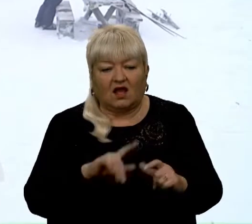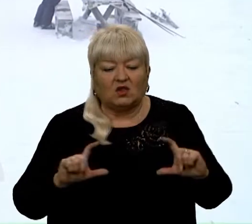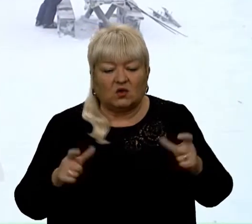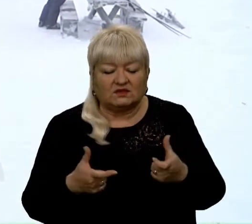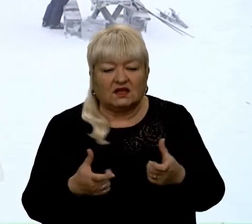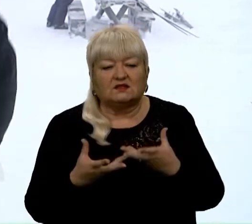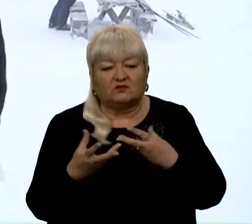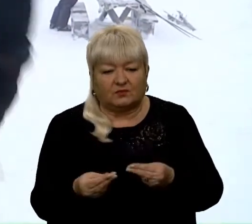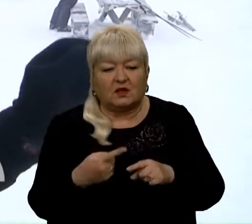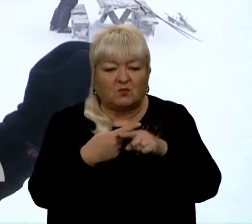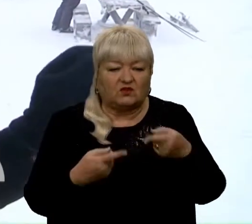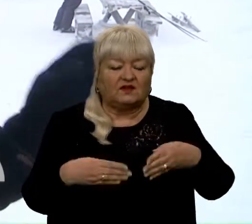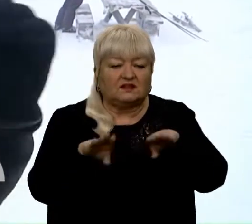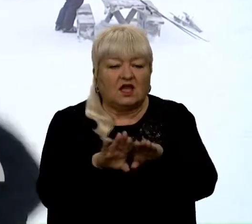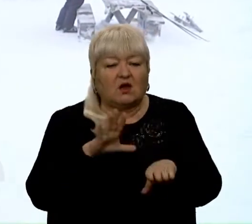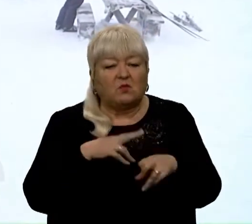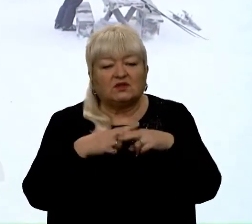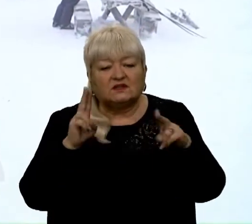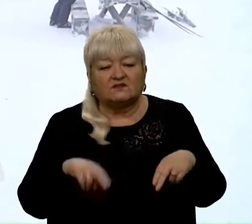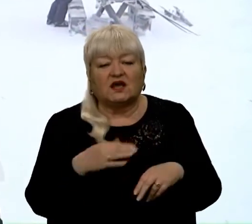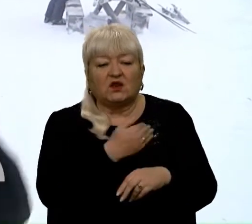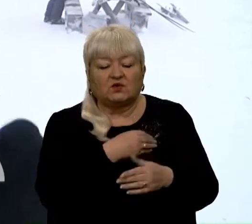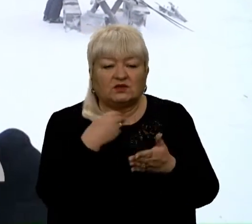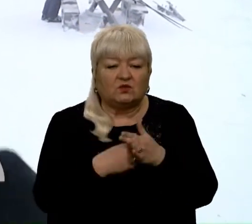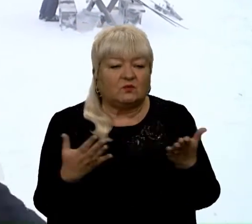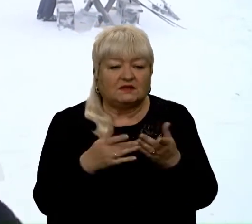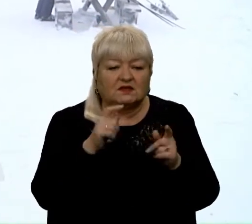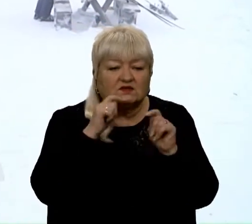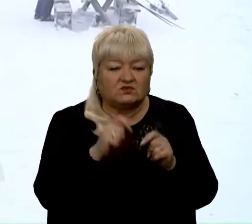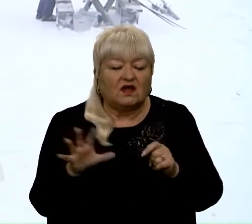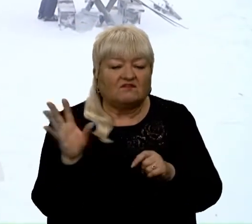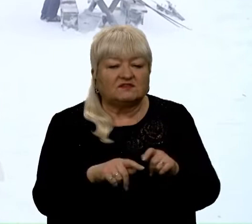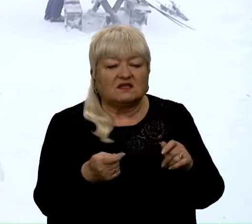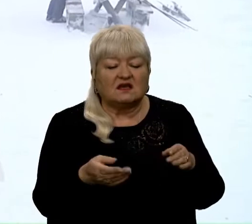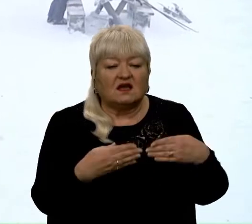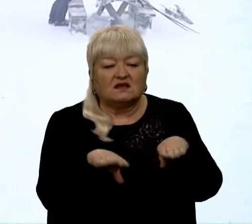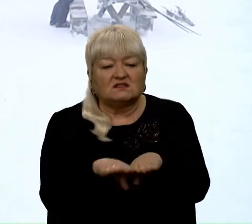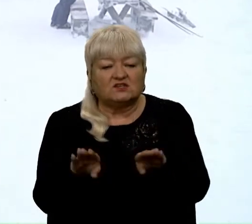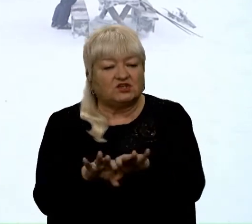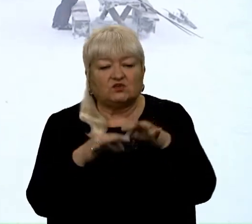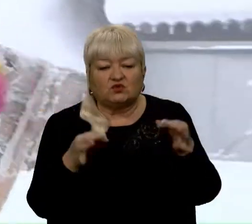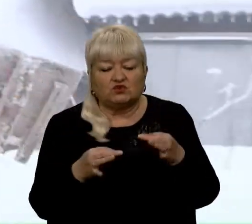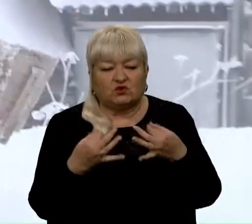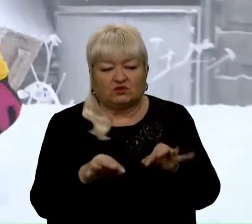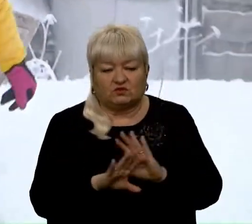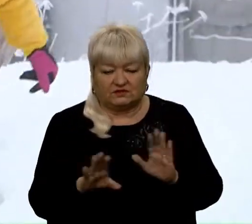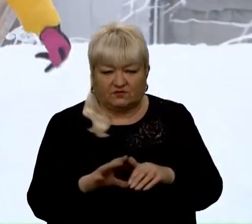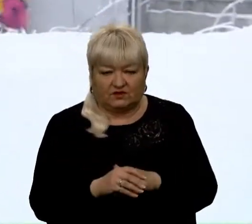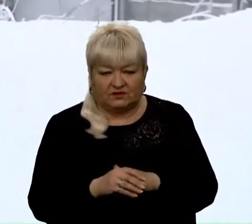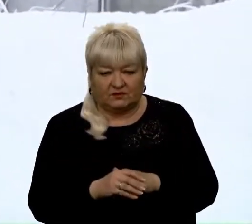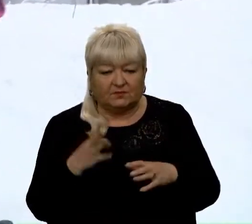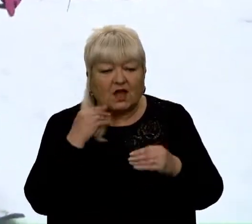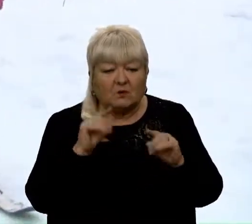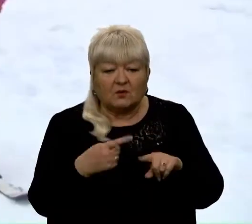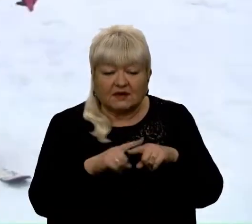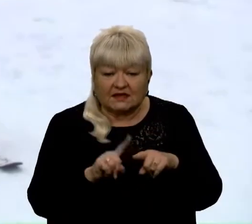зачинена. Ми от були на залізничному вокзалі, хотіли купити собі якісь сувенірчики. Все зачинено. Нічого не дозволено. Та й попри те, що на